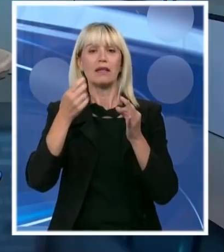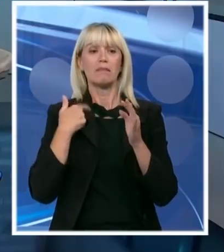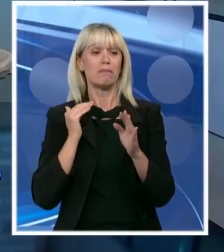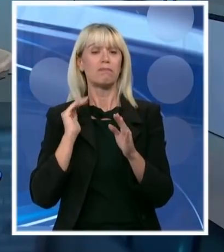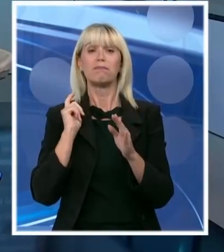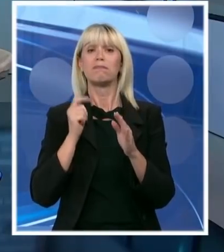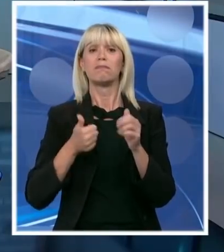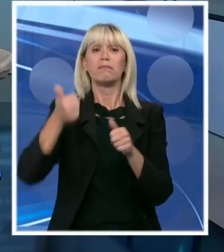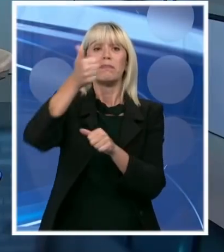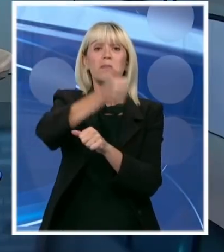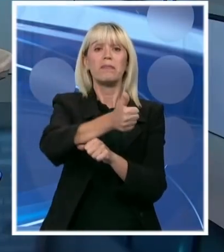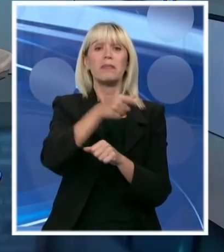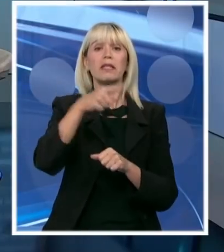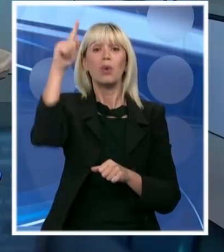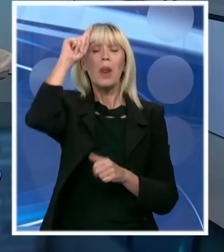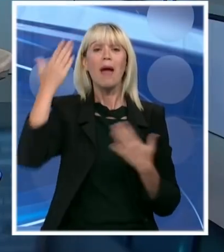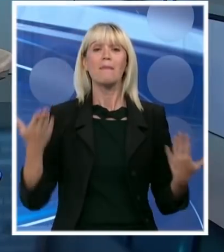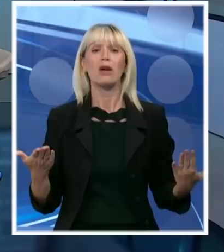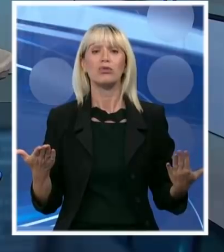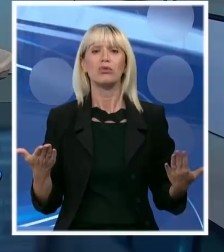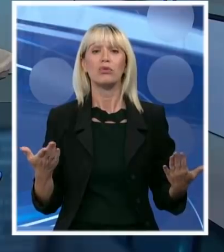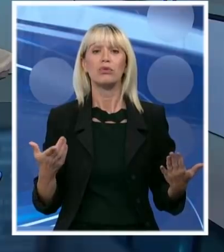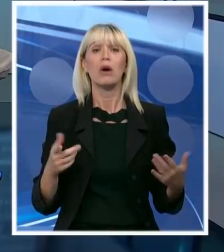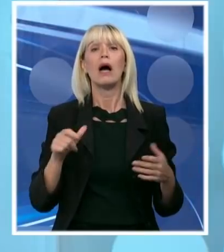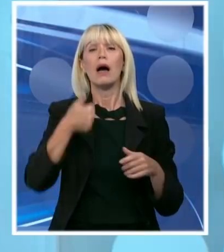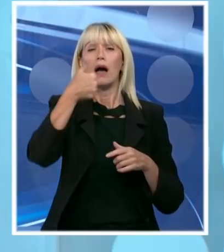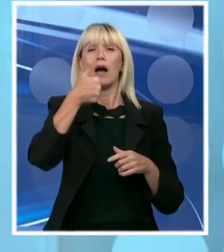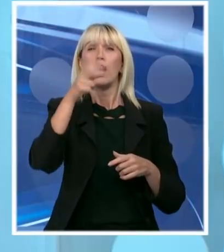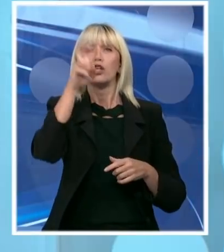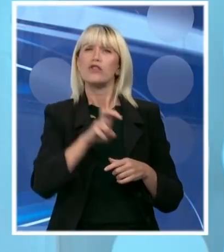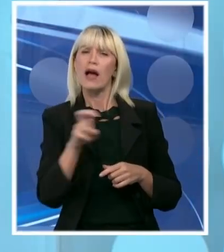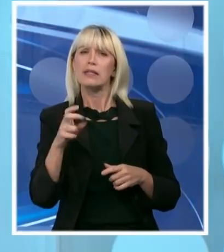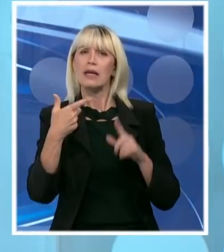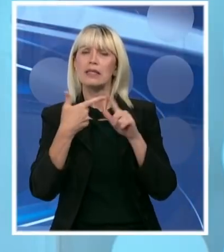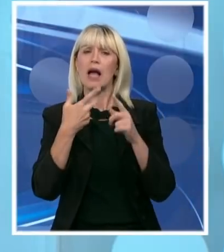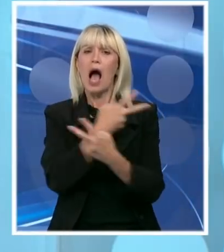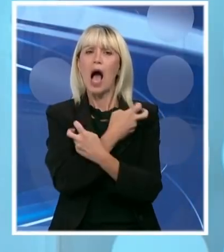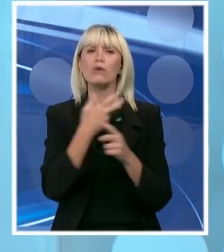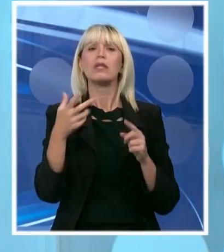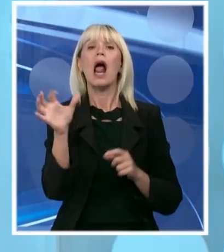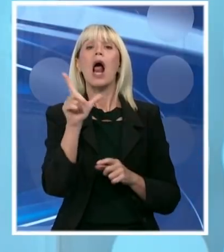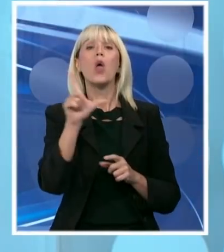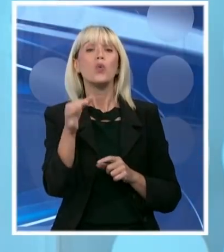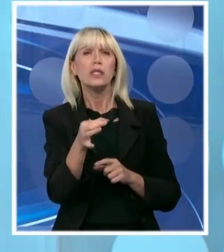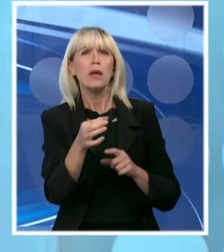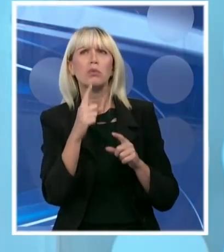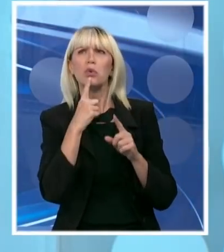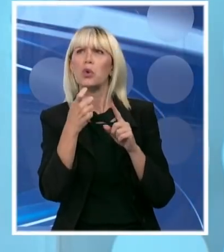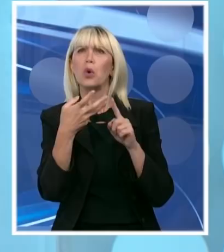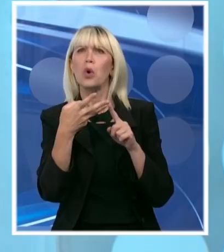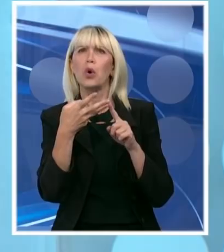Proporcionalno na 100.000 stanovnika, pretekli smo Nemačku ispred nas u Švajcarska, Austrija, Luksemburg, Mali i ne znam ko još.